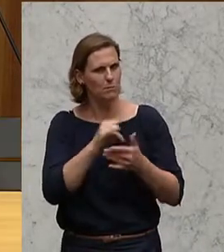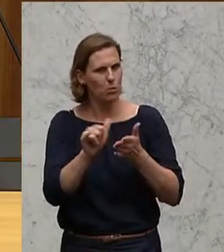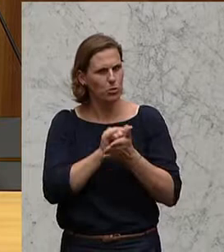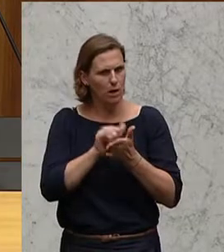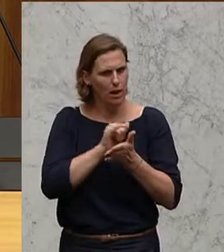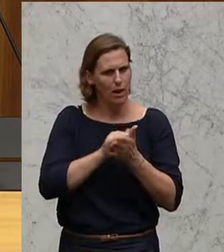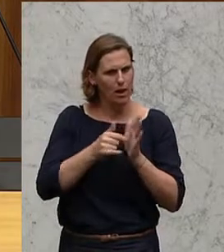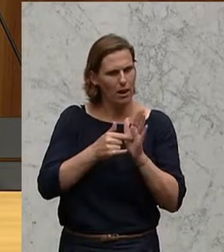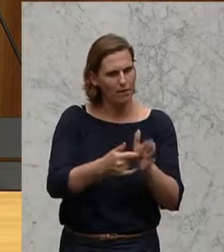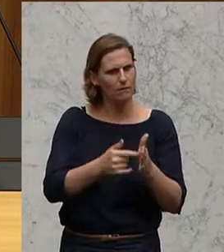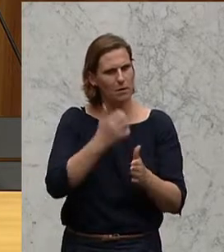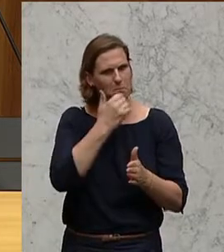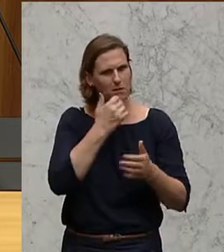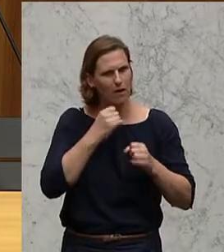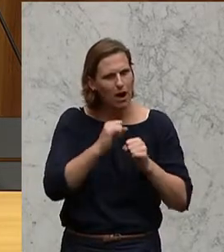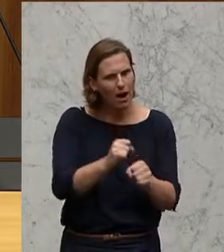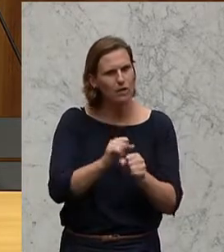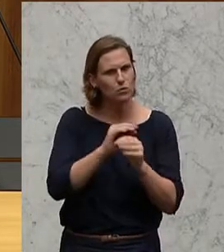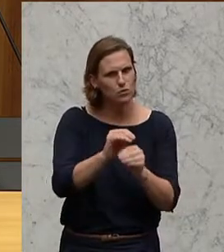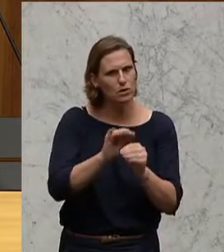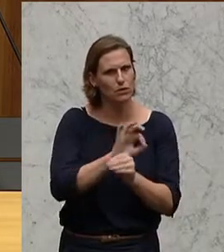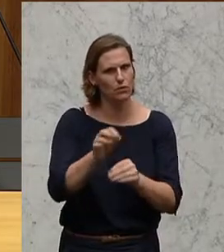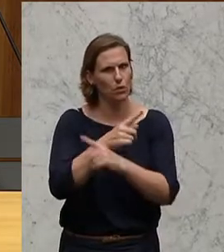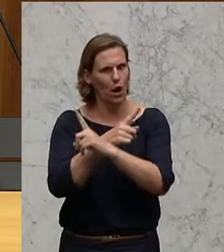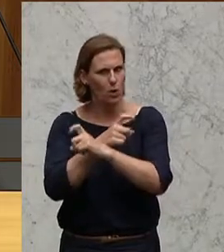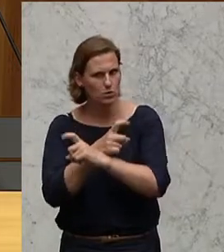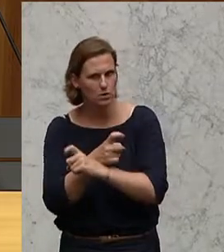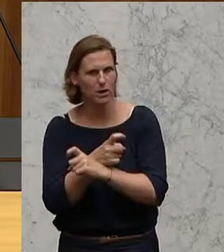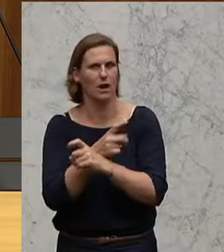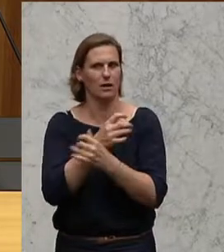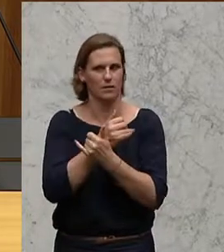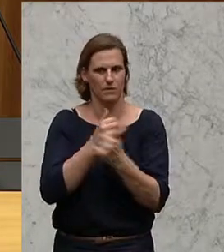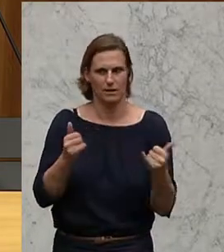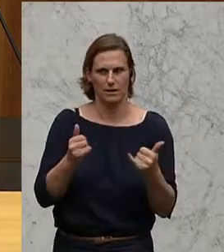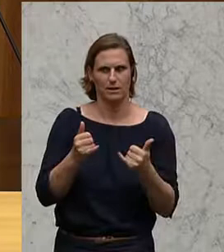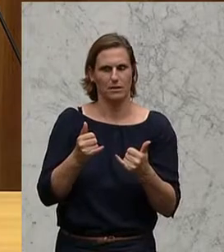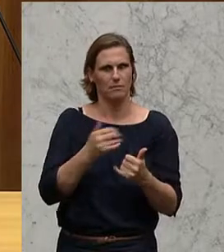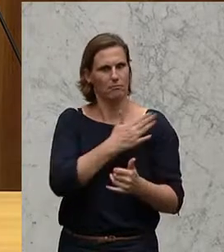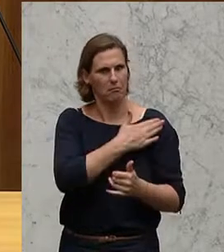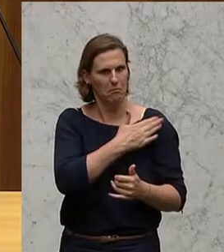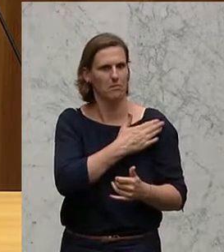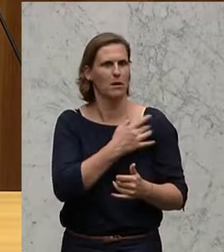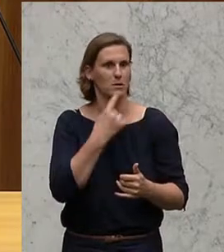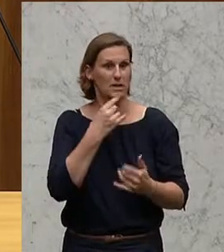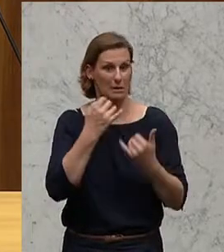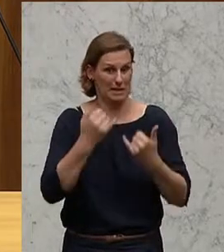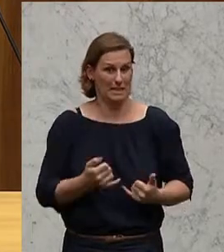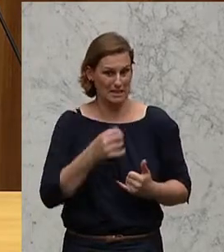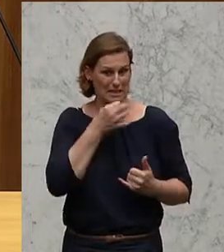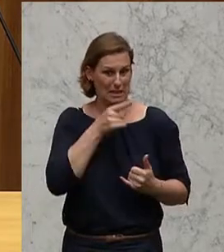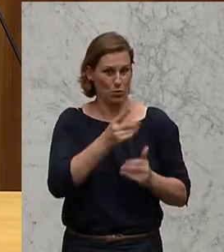der Privatinitiative Teach for Austria entsprechend vor sich her tragen und das zu Recht gelobt haben. Aber justament diese